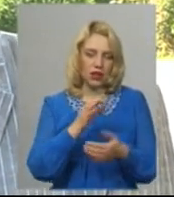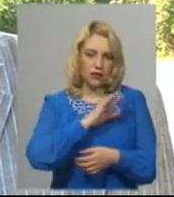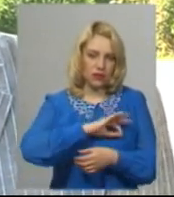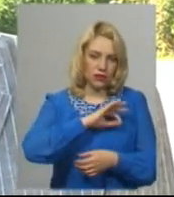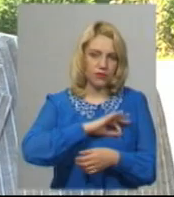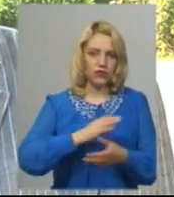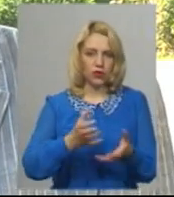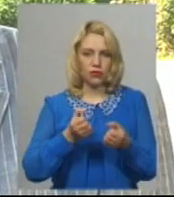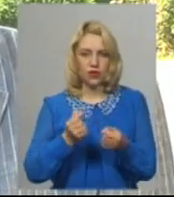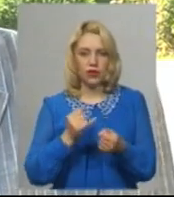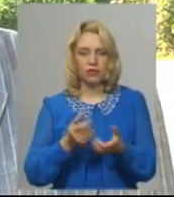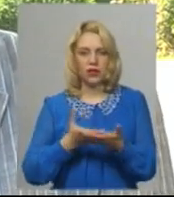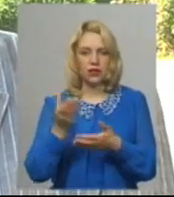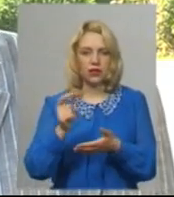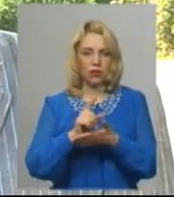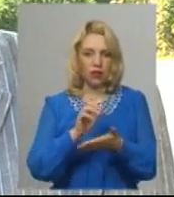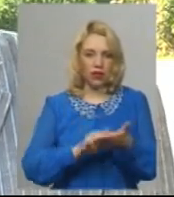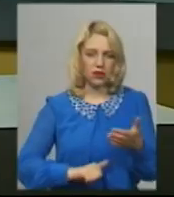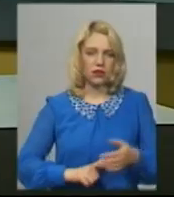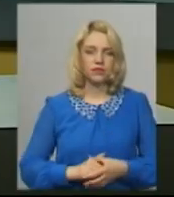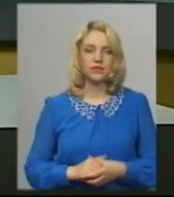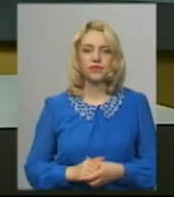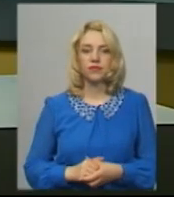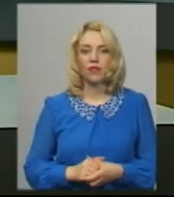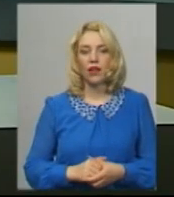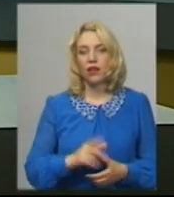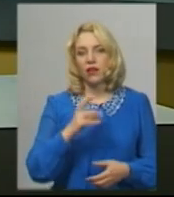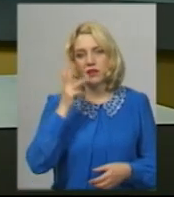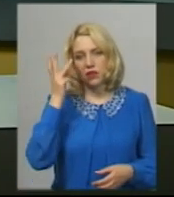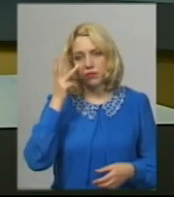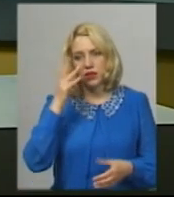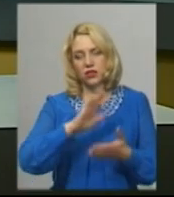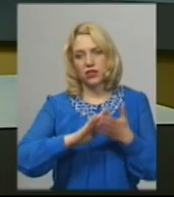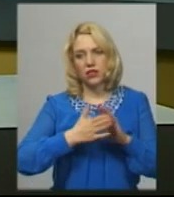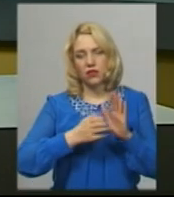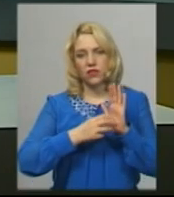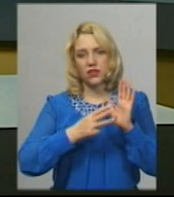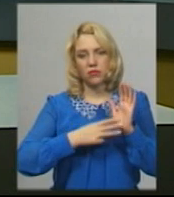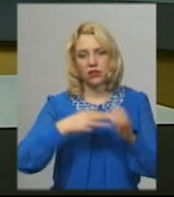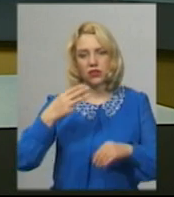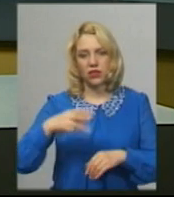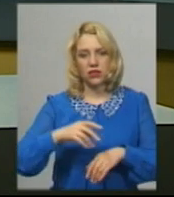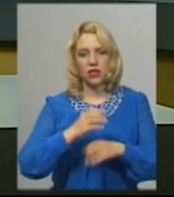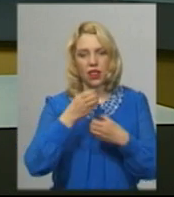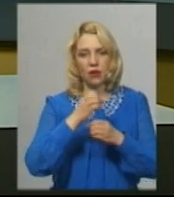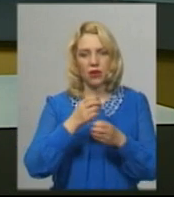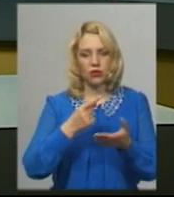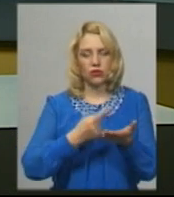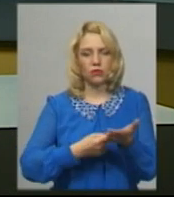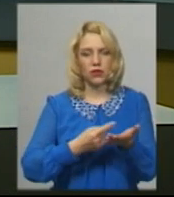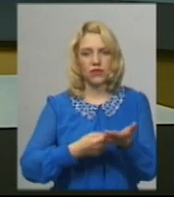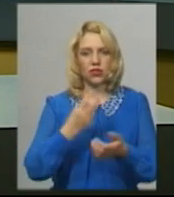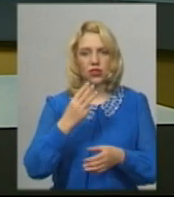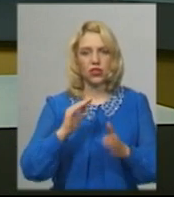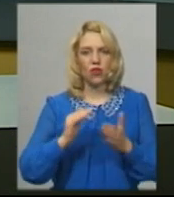підтримувати робочий баланс. На Хмельниччині станом на 18.30 лабораторно підтверджено три